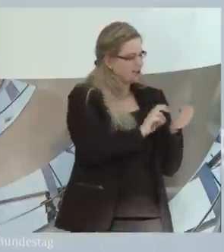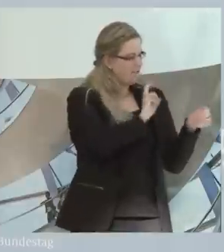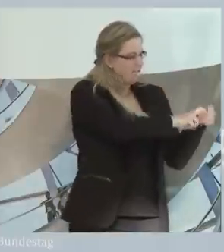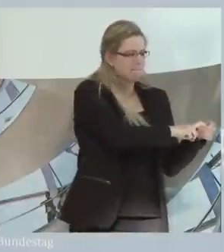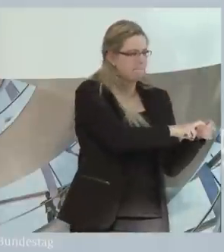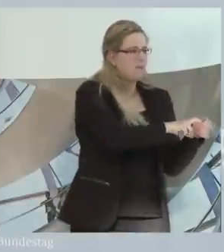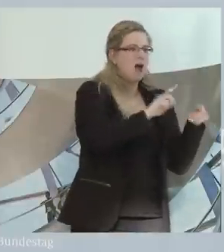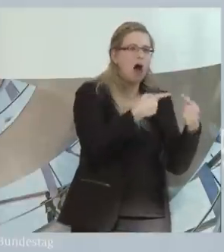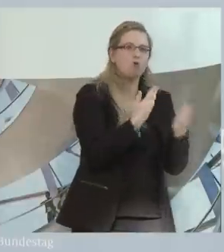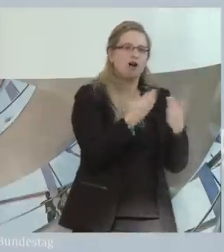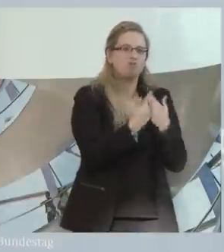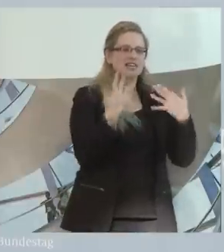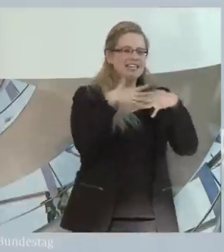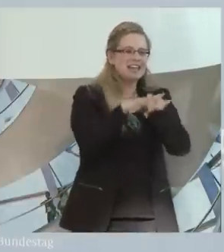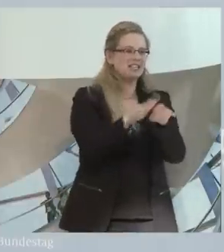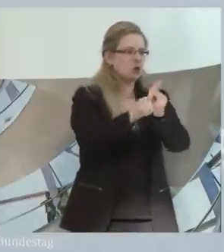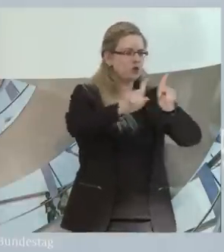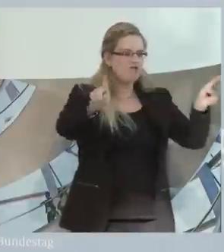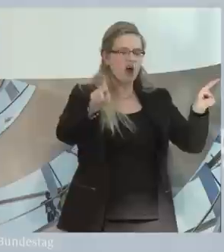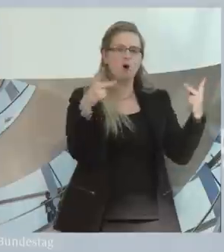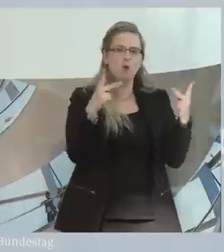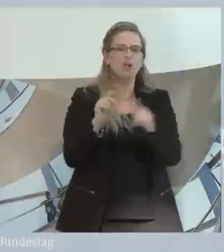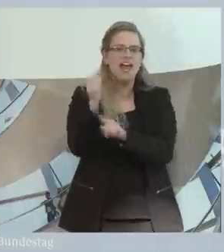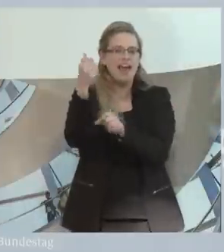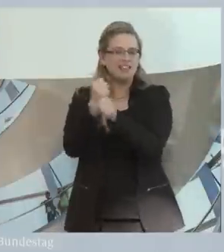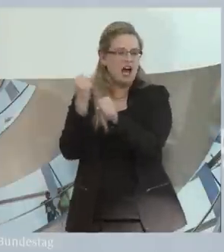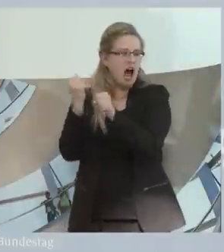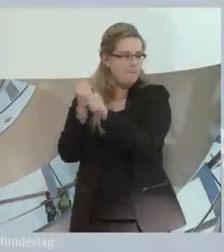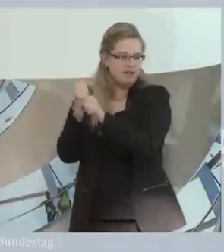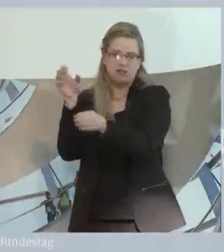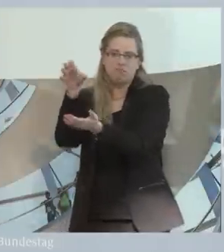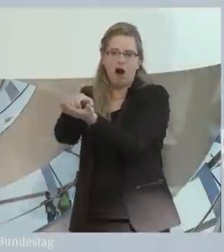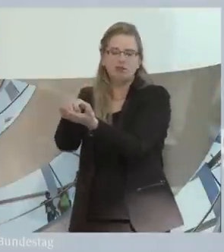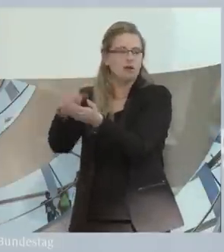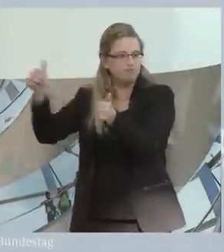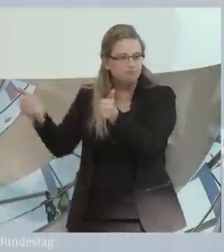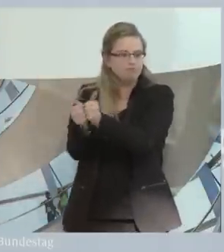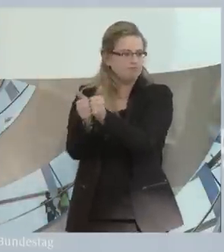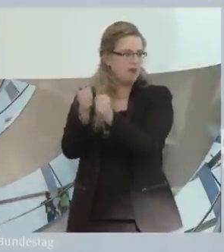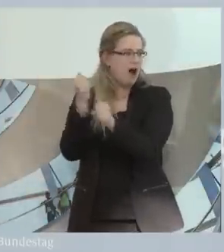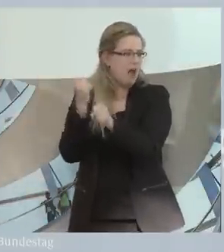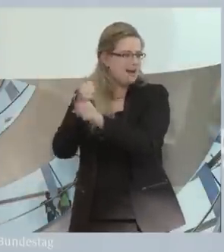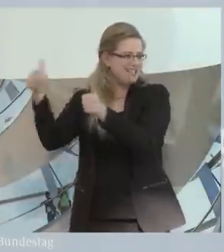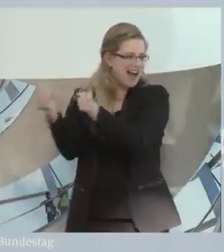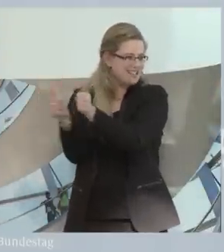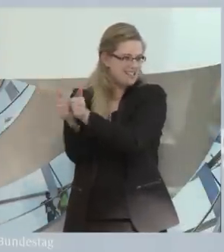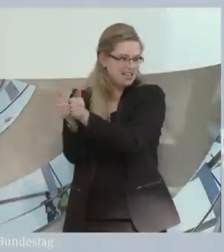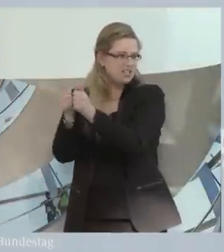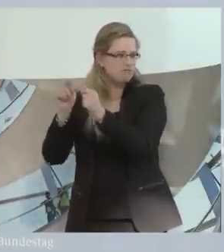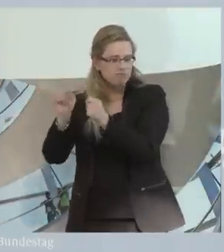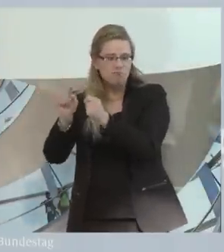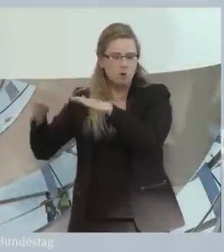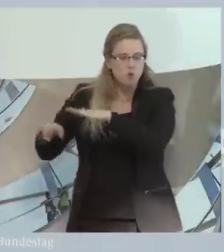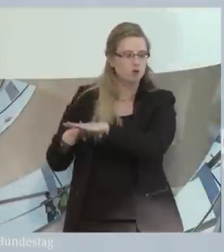Integrationsfirmen oder auf dem ersten Arbeitsmarkt mit Arbeitsassistenz und Unterstützung. Welche